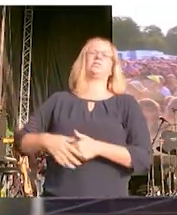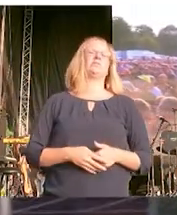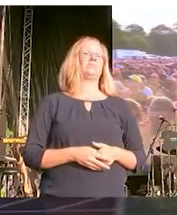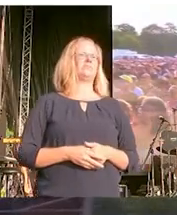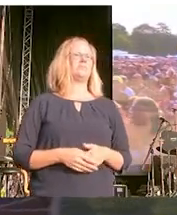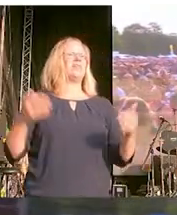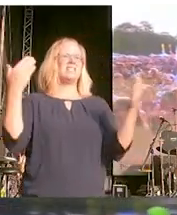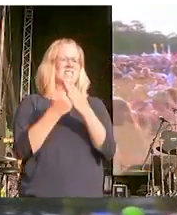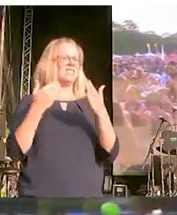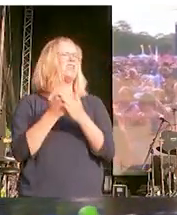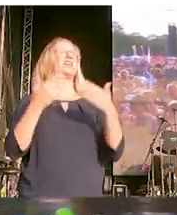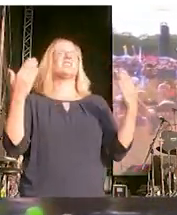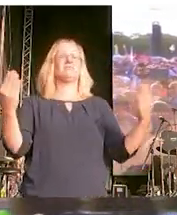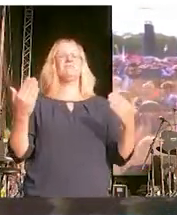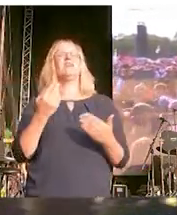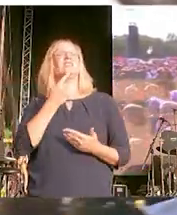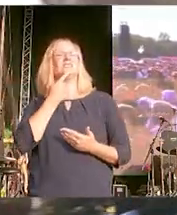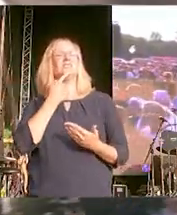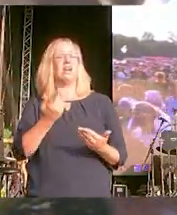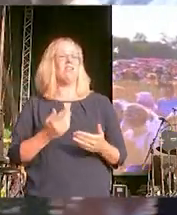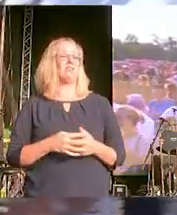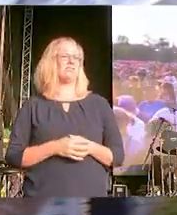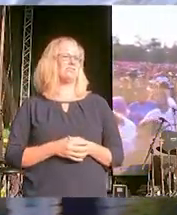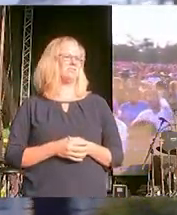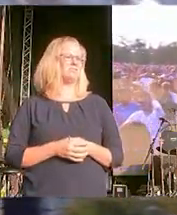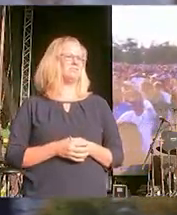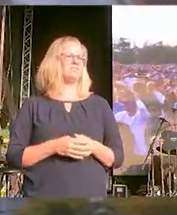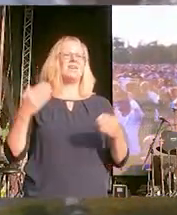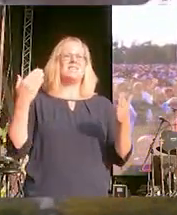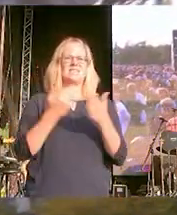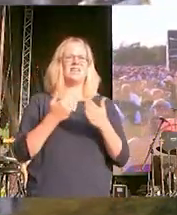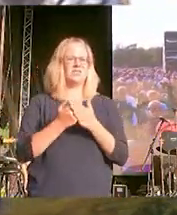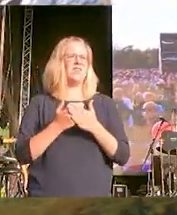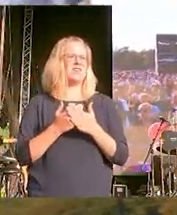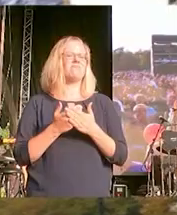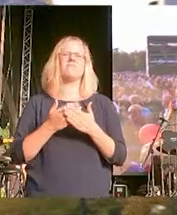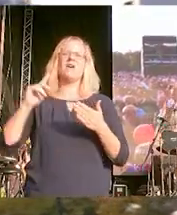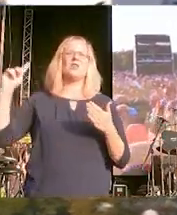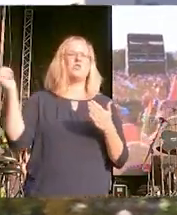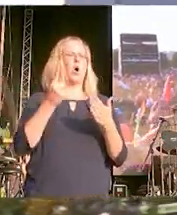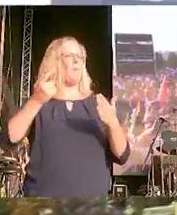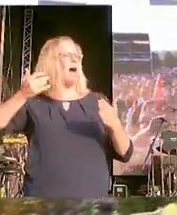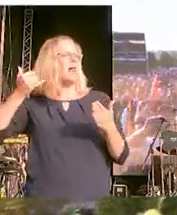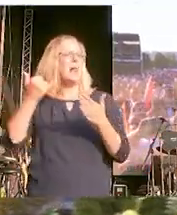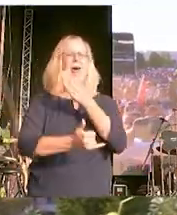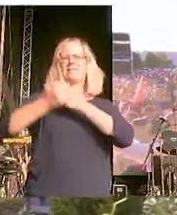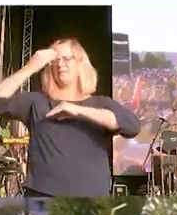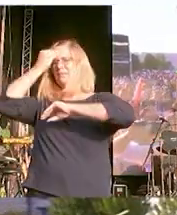Und deswegen ein allerletzter Gedanke.